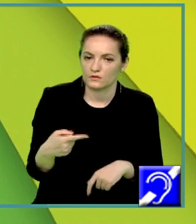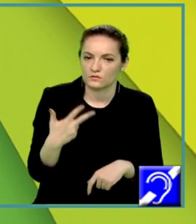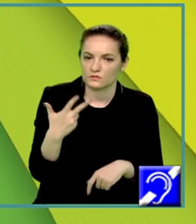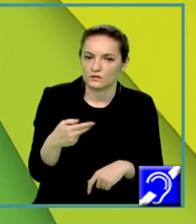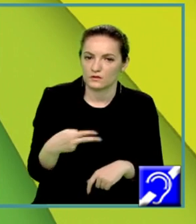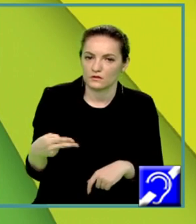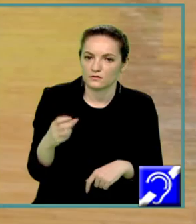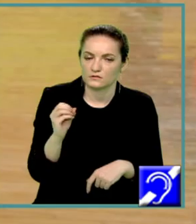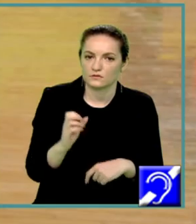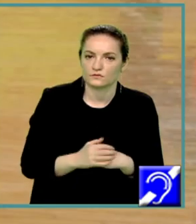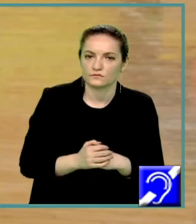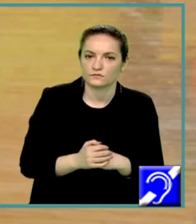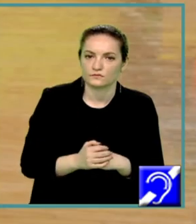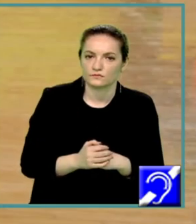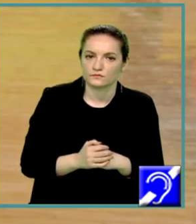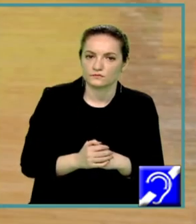egal cu 0.